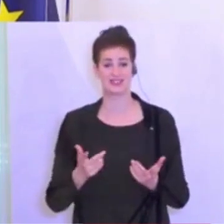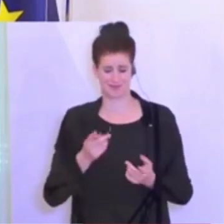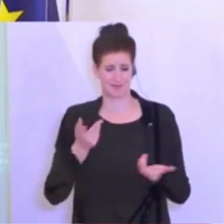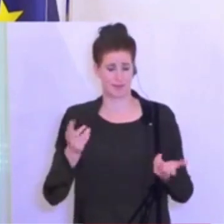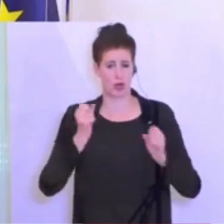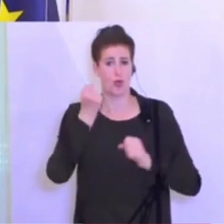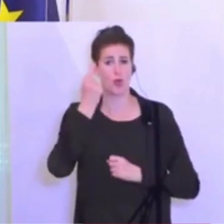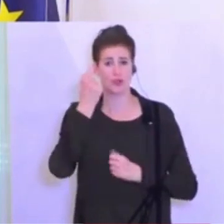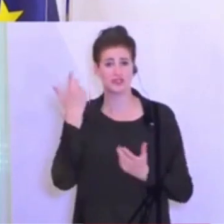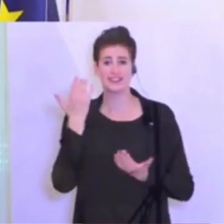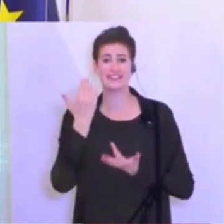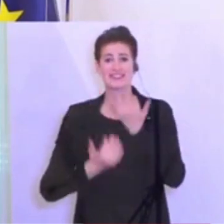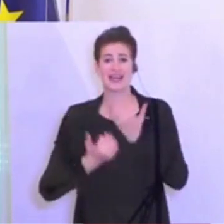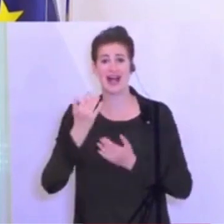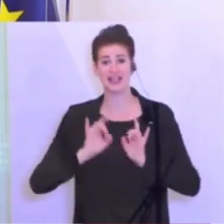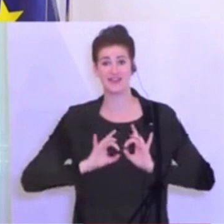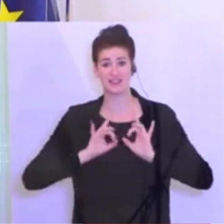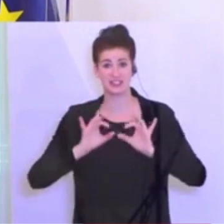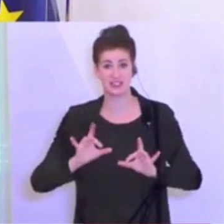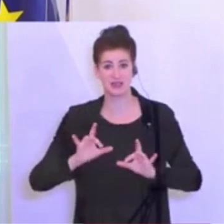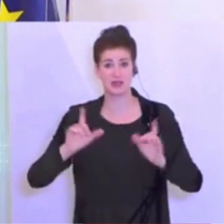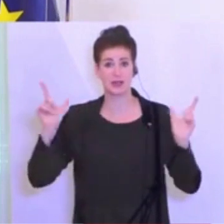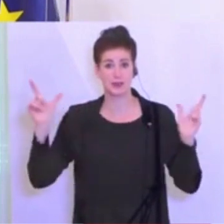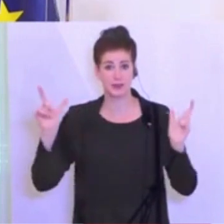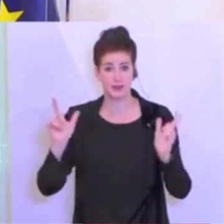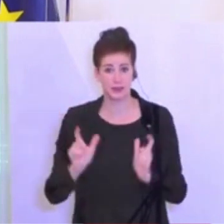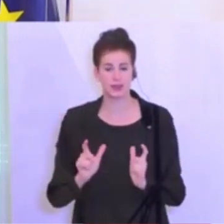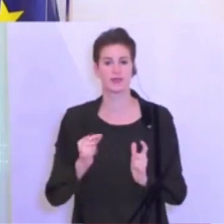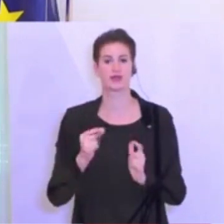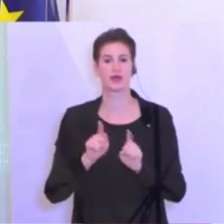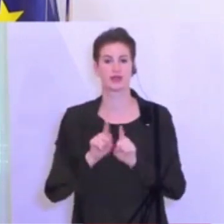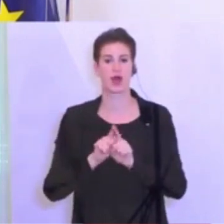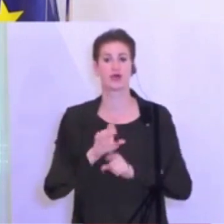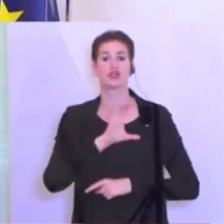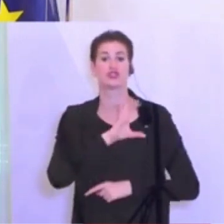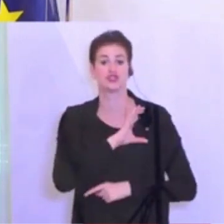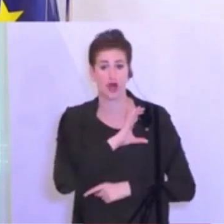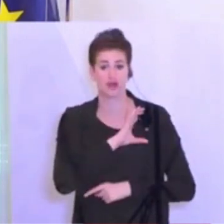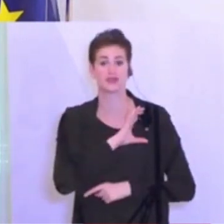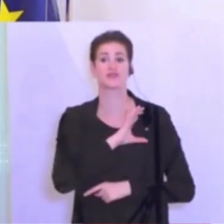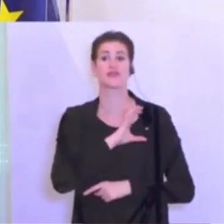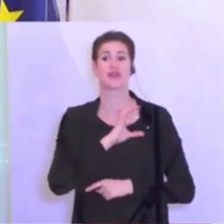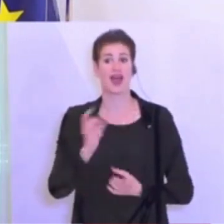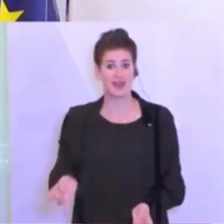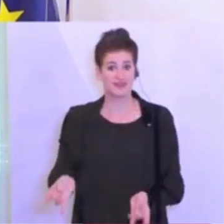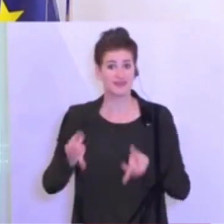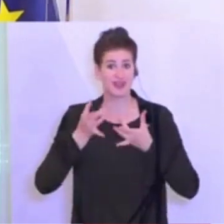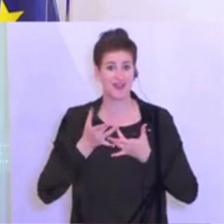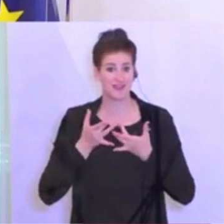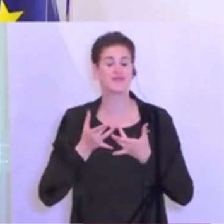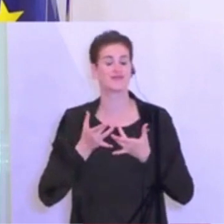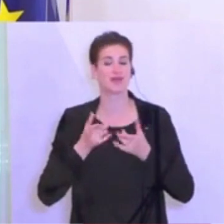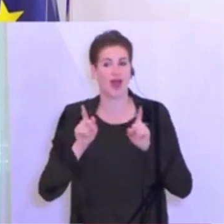Infizierten ist, je kleiner die Dunkelziffer ist, desto kleiner ist die Chance, mit jemandem in Kontakt zu kommen,